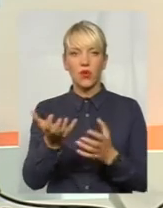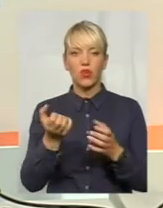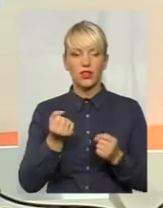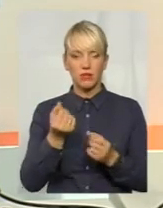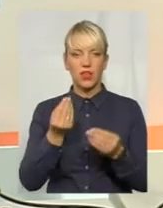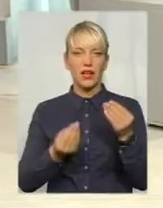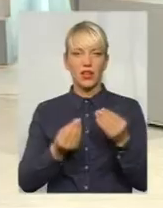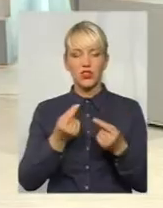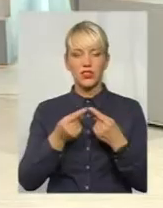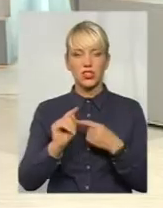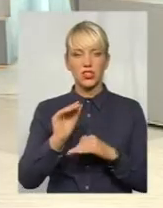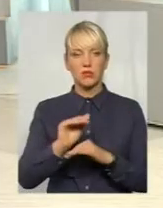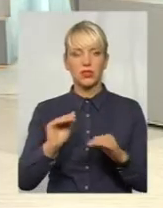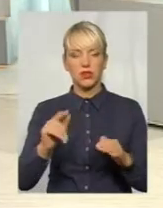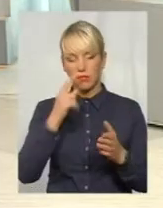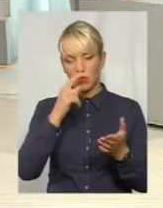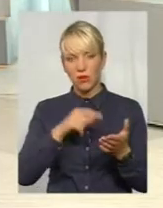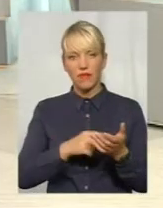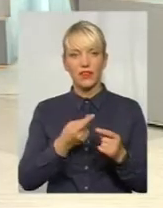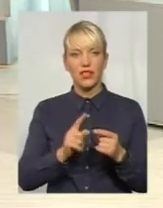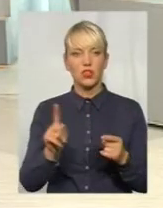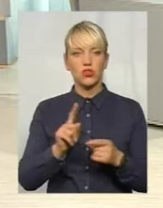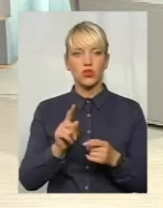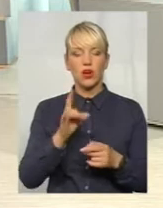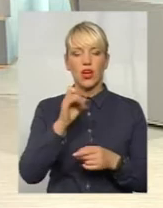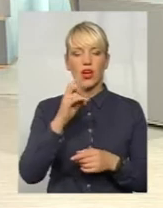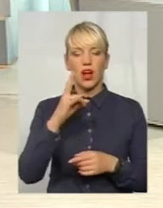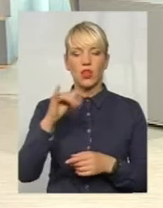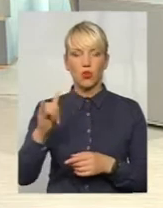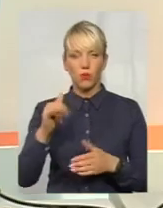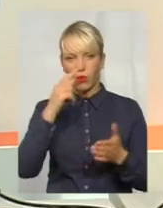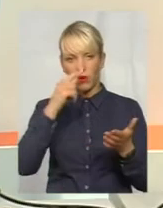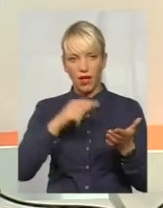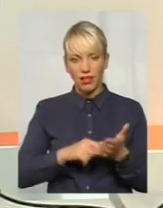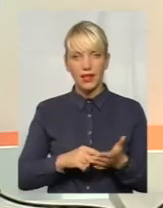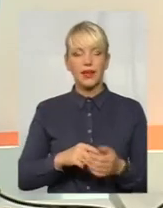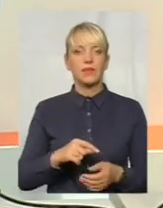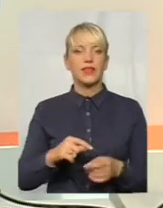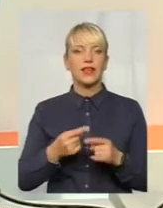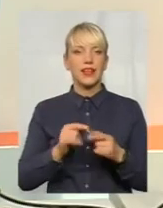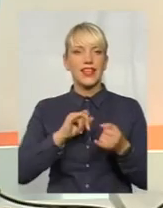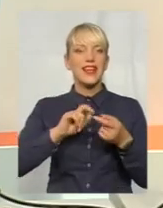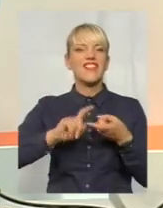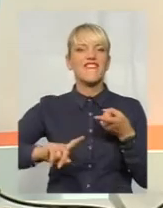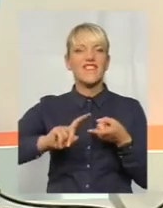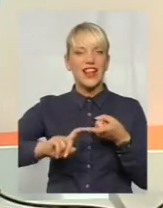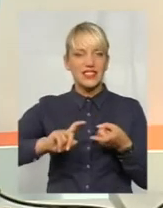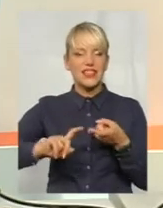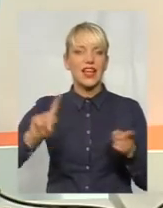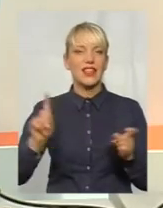спричинила те, що в рану попали збудники правцю клестридії. І це досить небезпечна інфектант, який